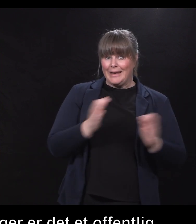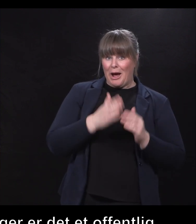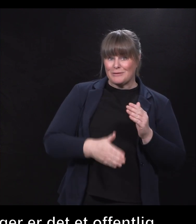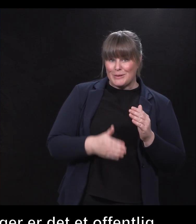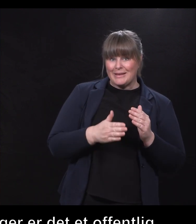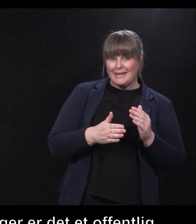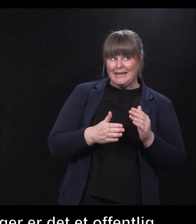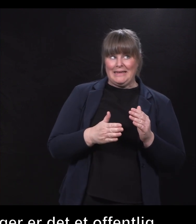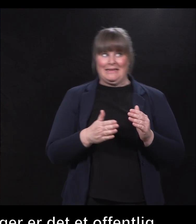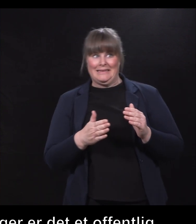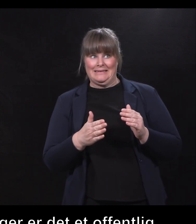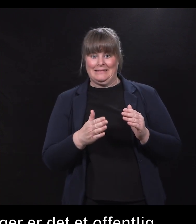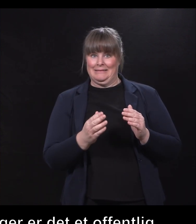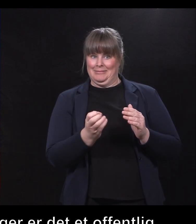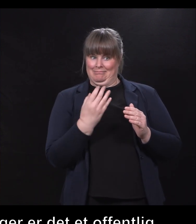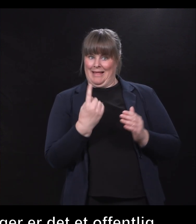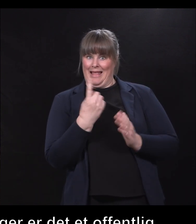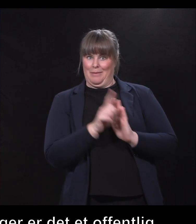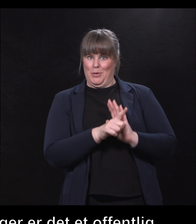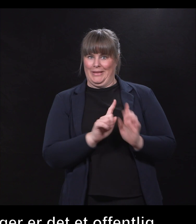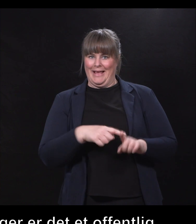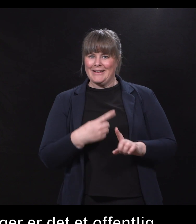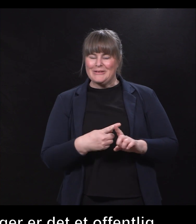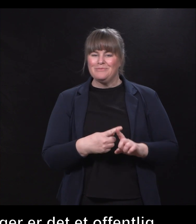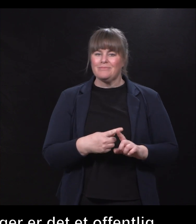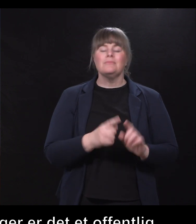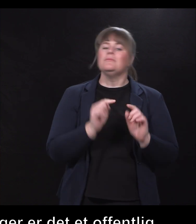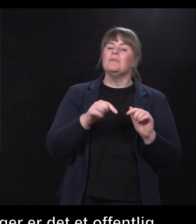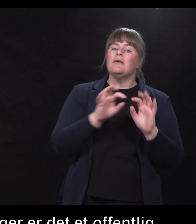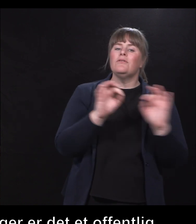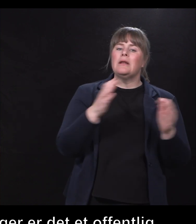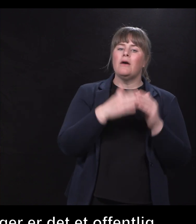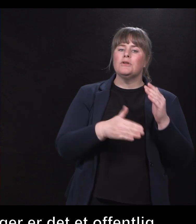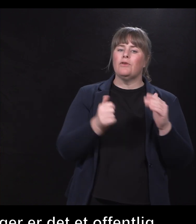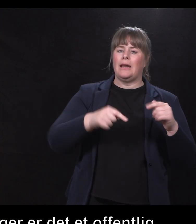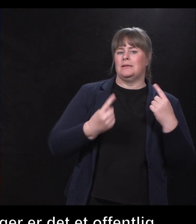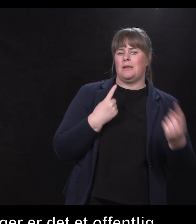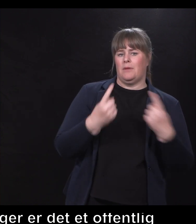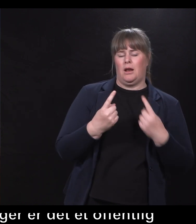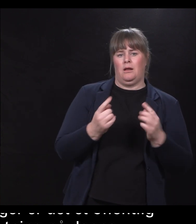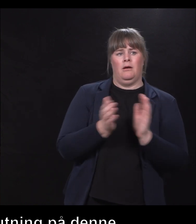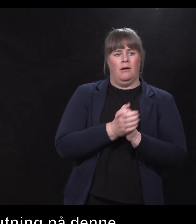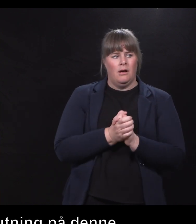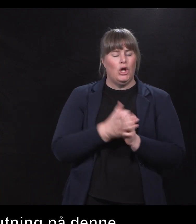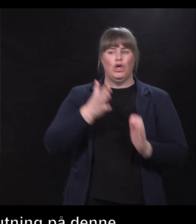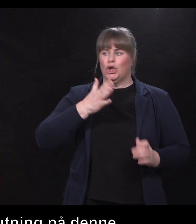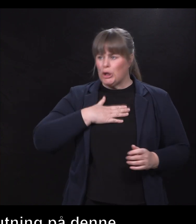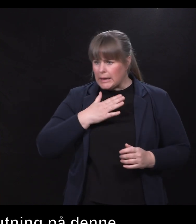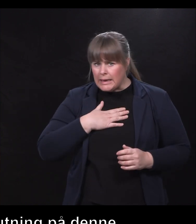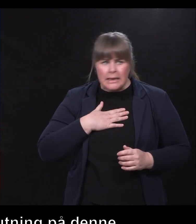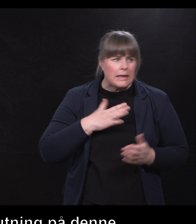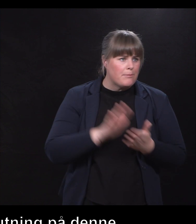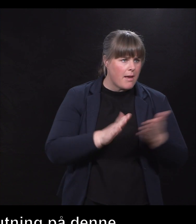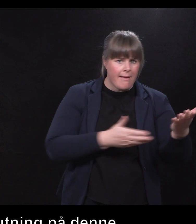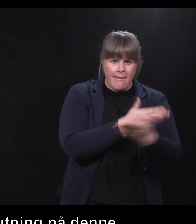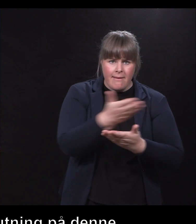fikk jeg plakaten her at jeg hadde gitt den ut igjen, det er en fin avslutning på denne samtalen. Det var veldig hyggelig å være sammen med dere